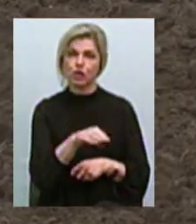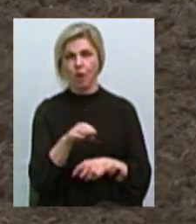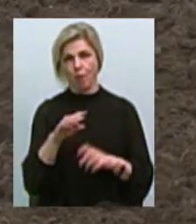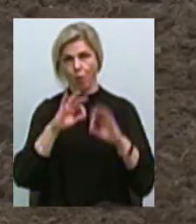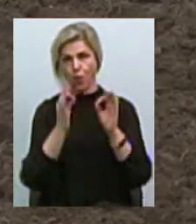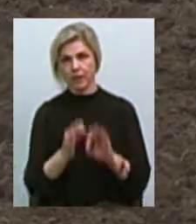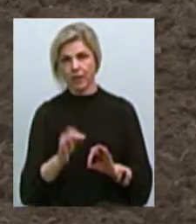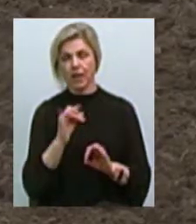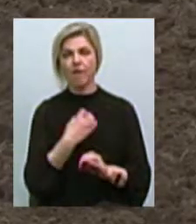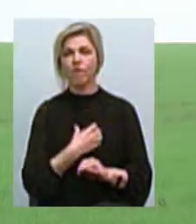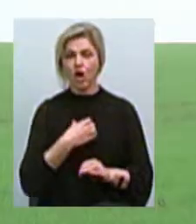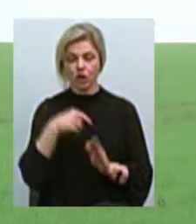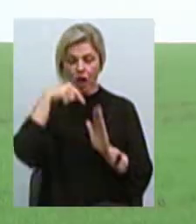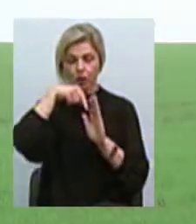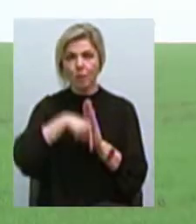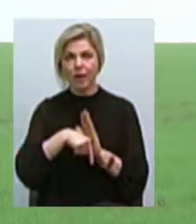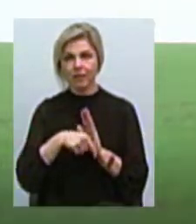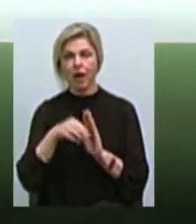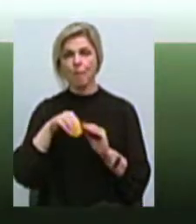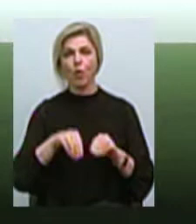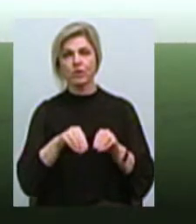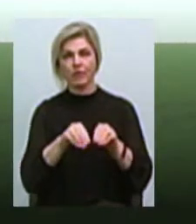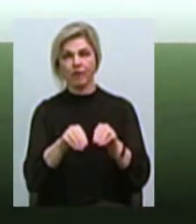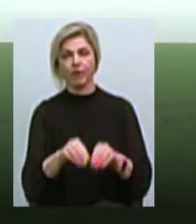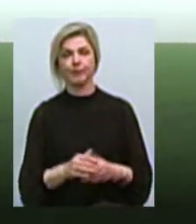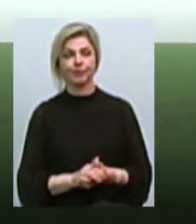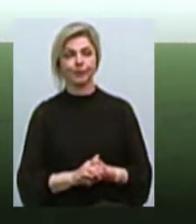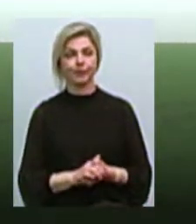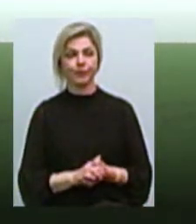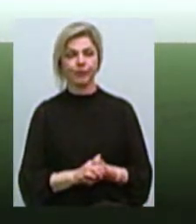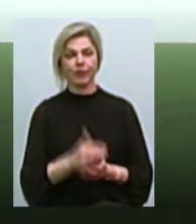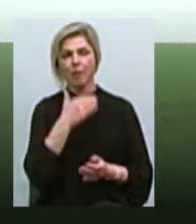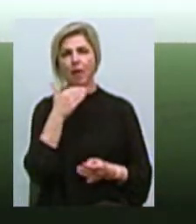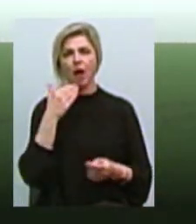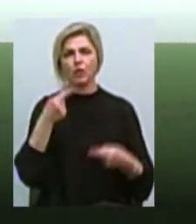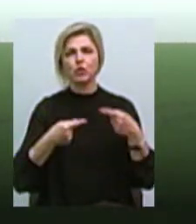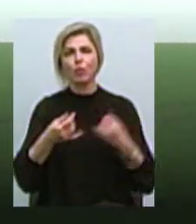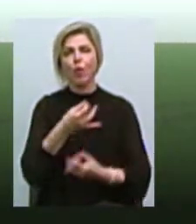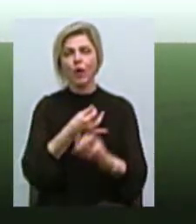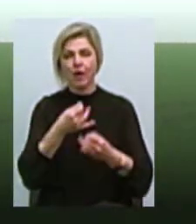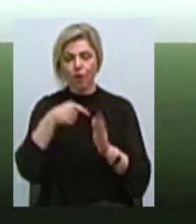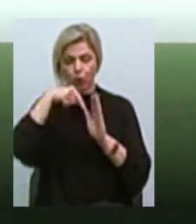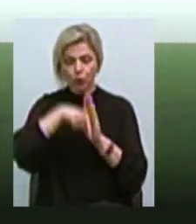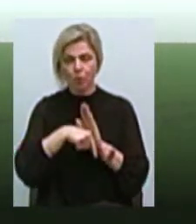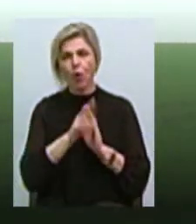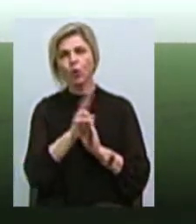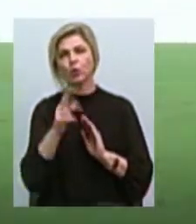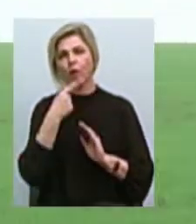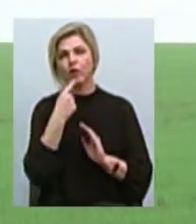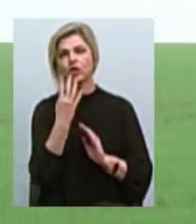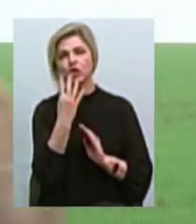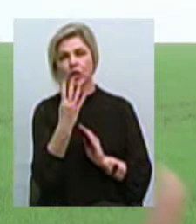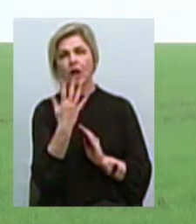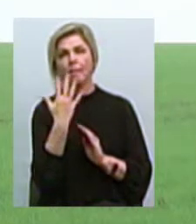і глибина посівів. Навколо цього точаться багато-багато-багато спорів. Хтось вважає, що 4-5 сантиметрів –